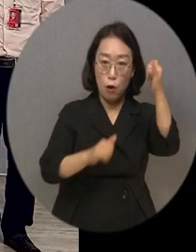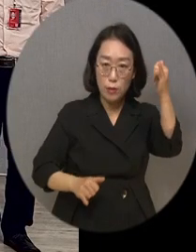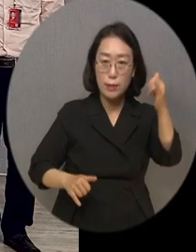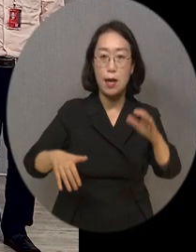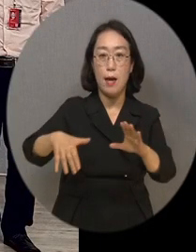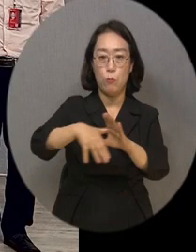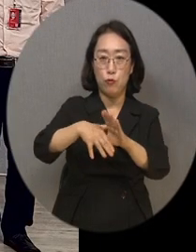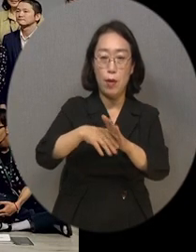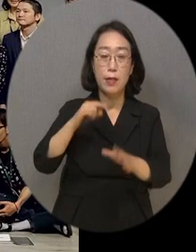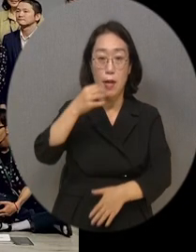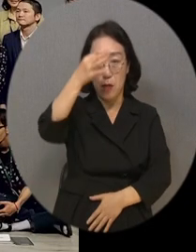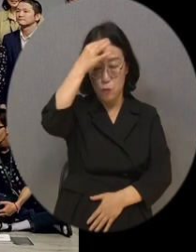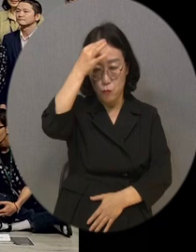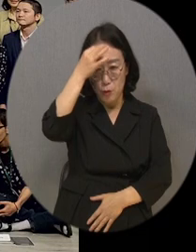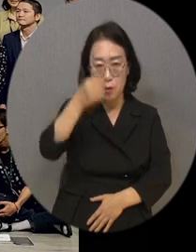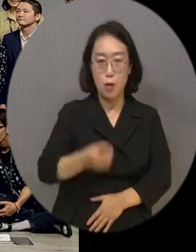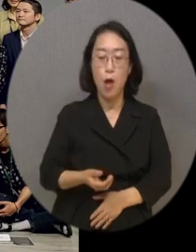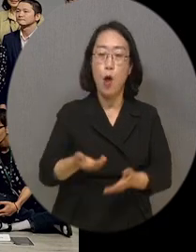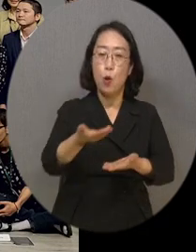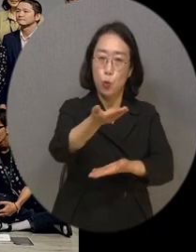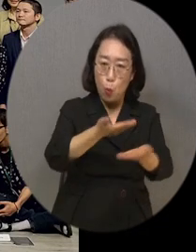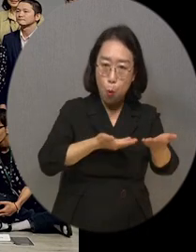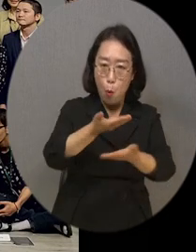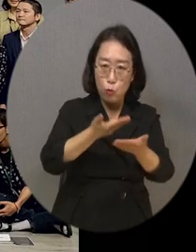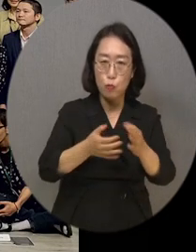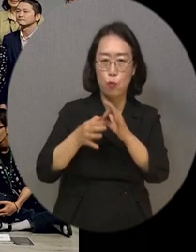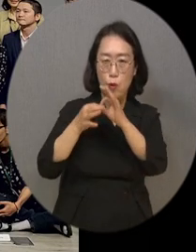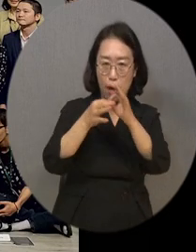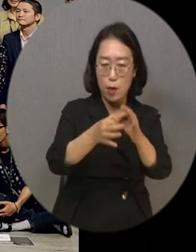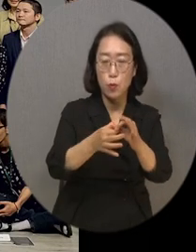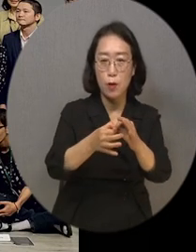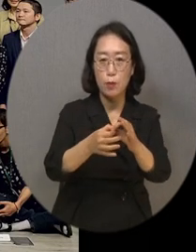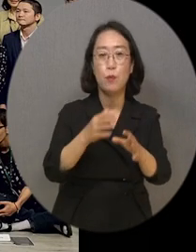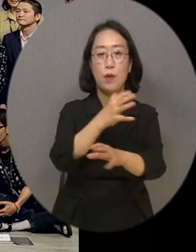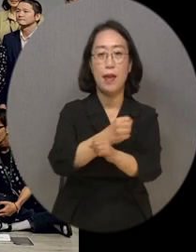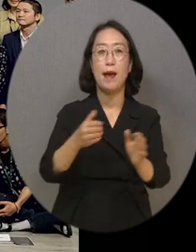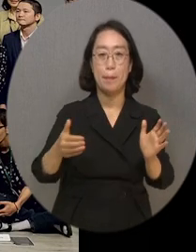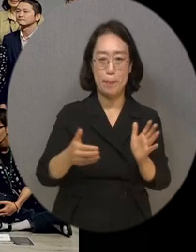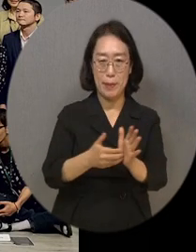문화, 예술에 대한 활발한 상호 교류를 추진하기로 손을 맞잡았습니다.